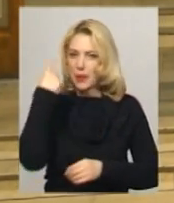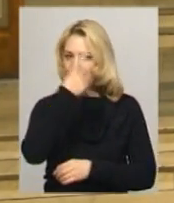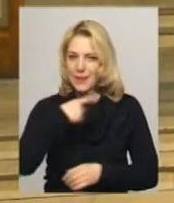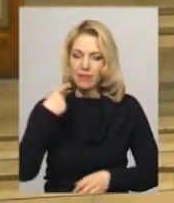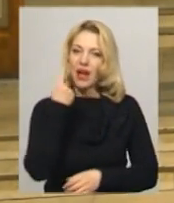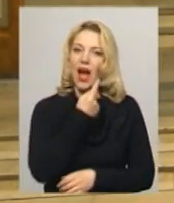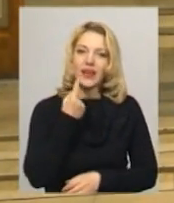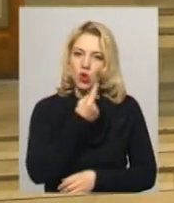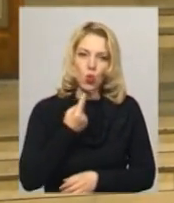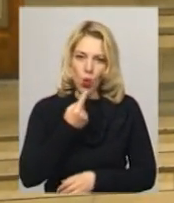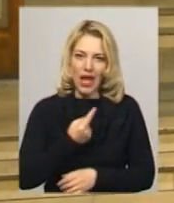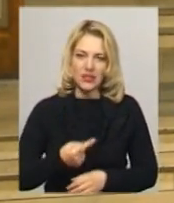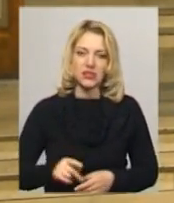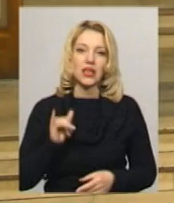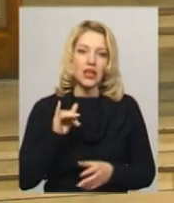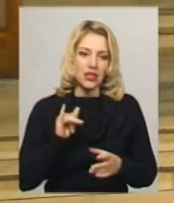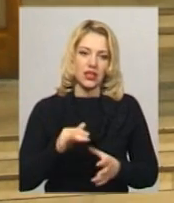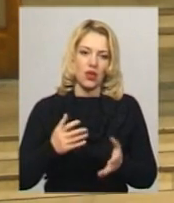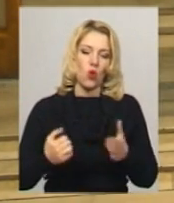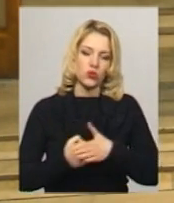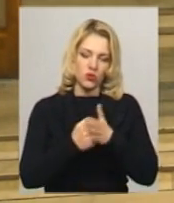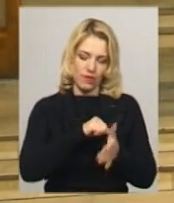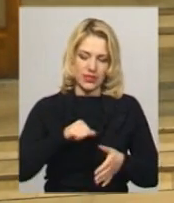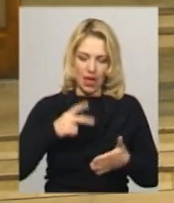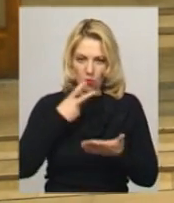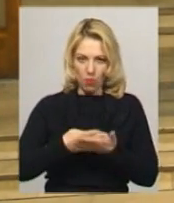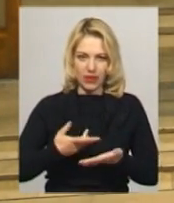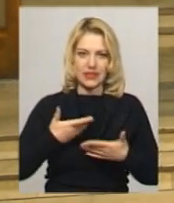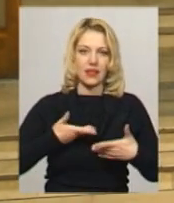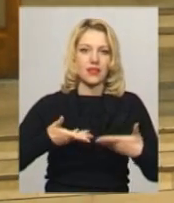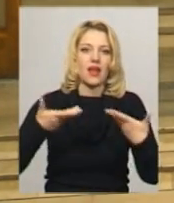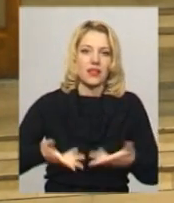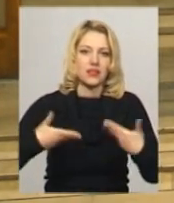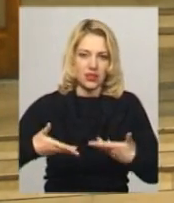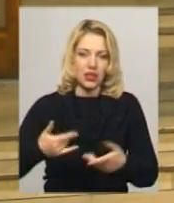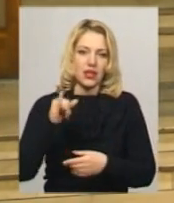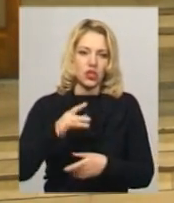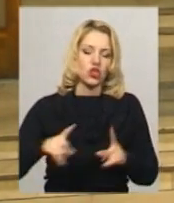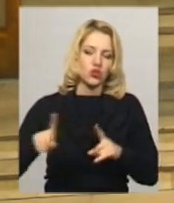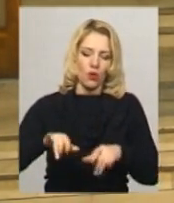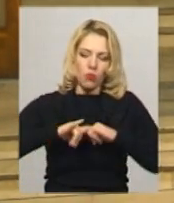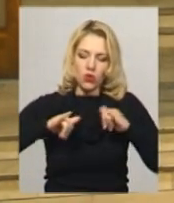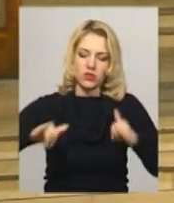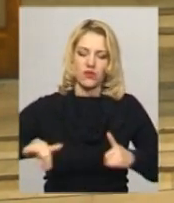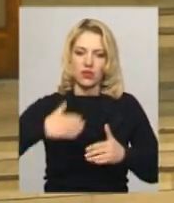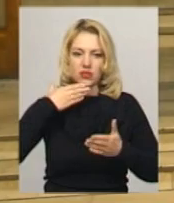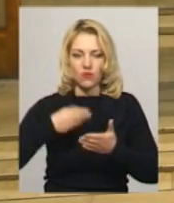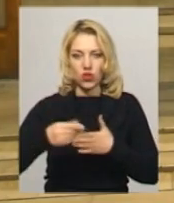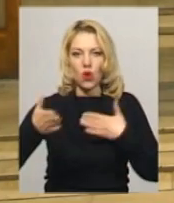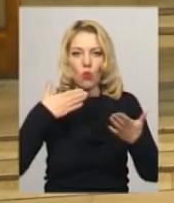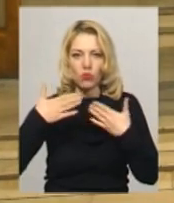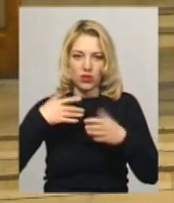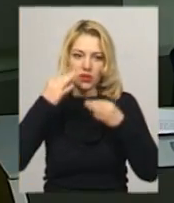артикуляція, якісь основи самопрезентації. Тобто все для того, щоб розвинути саме свої комунікативні